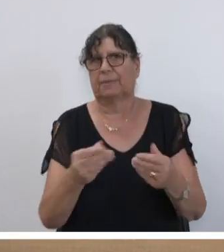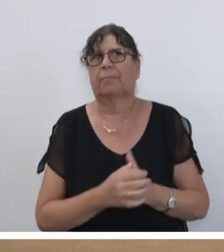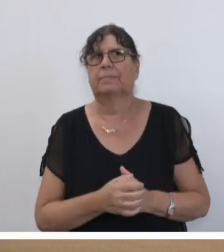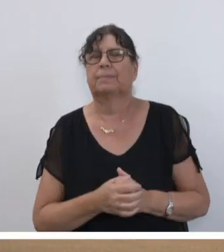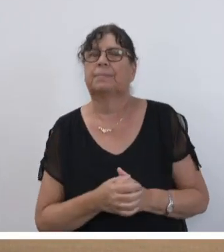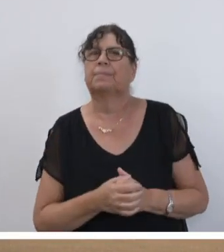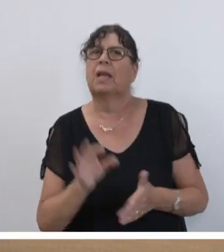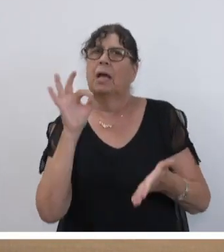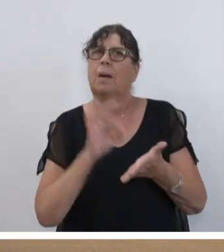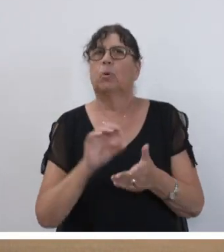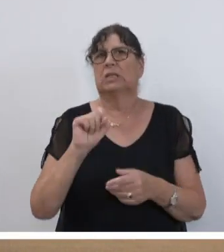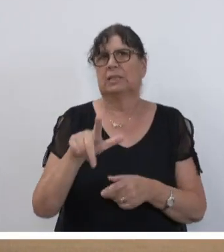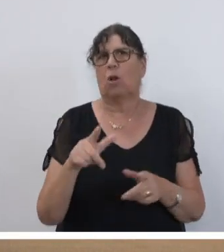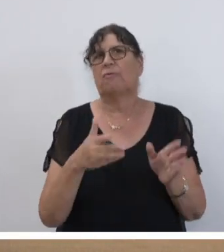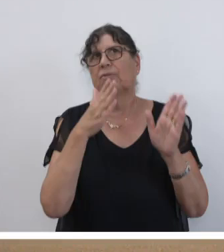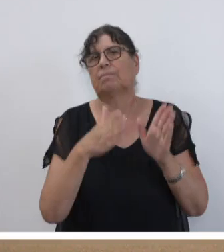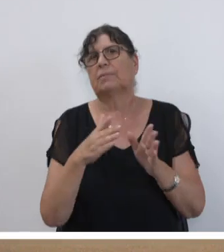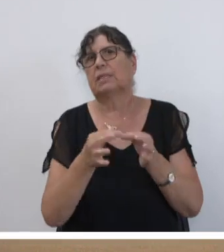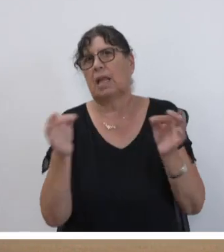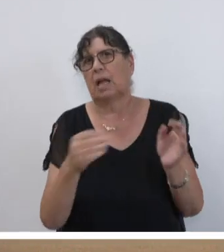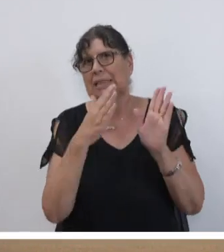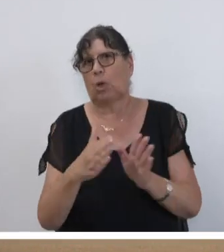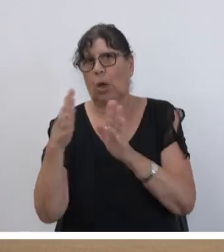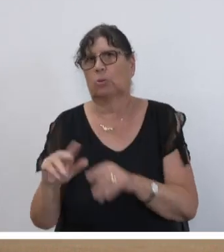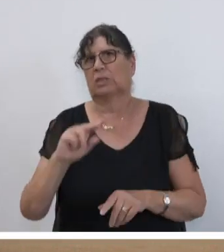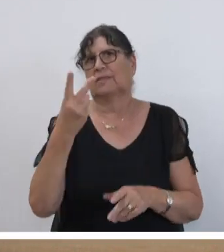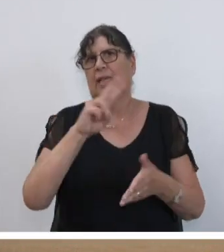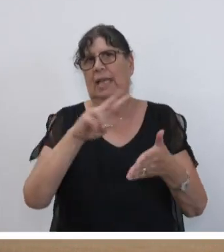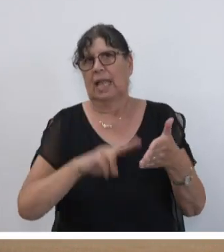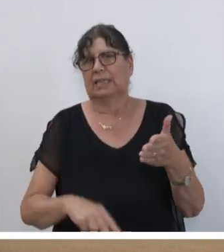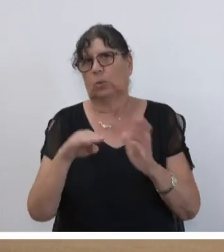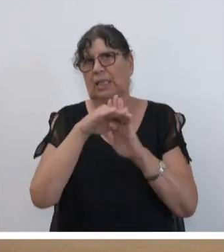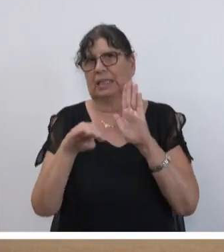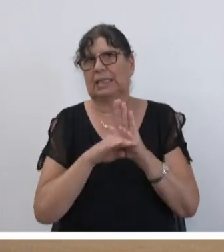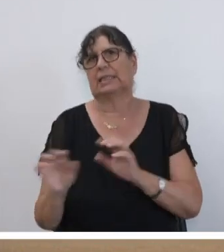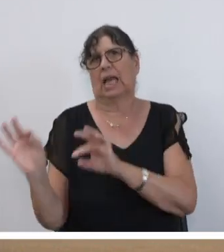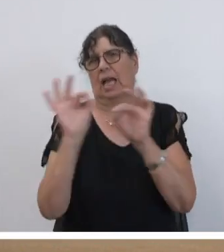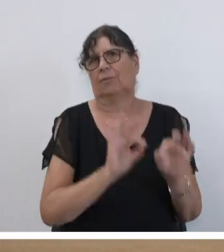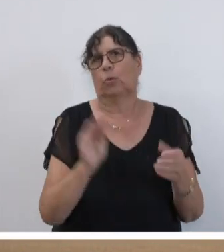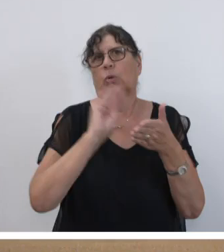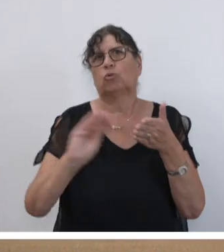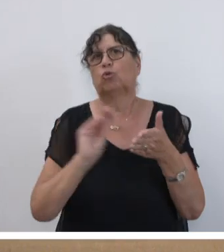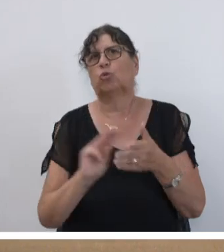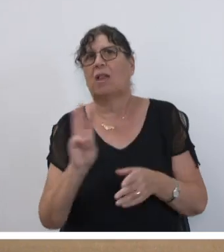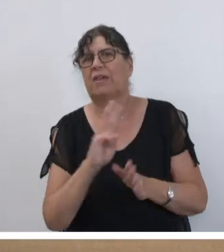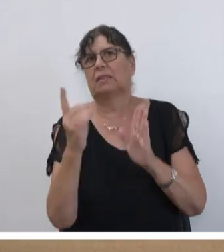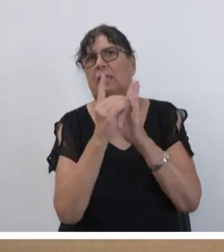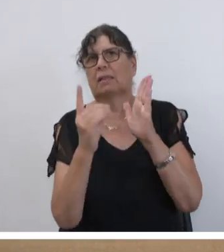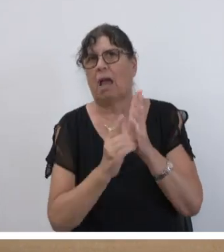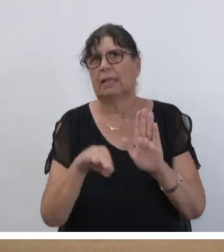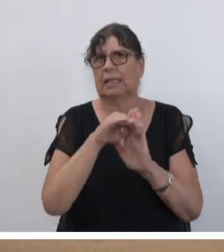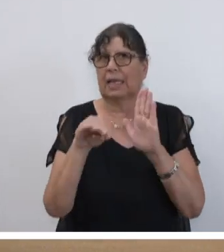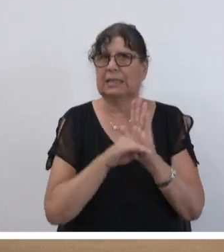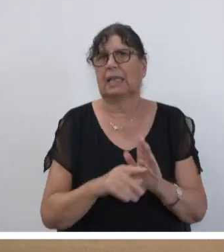Zu Punkt 12 der Tagesordnung, zweite Lesung des Gesetzes zur Einführung des Schulwesendatenschutzgesetzes und zur Änderung des